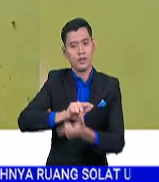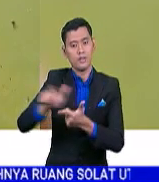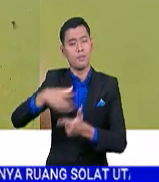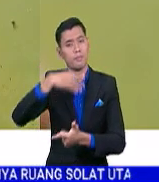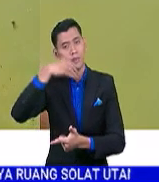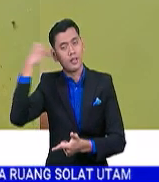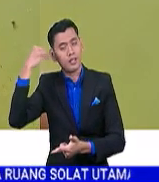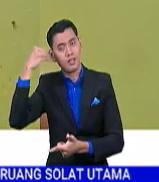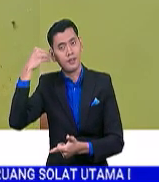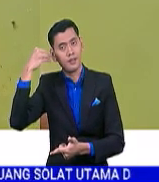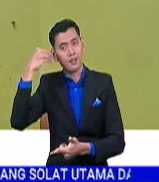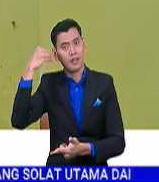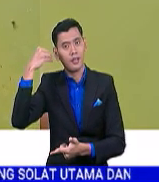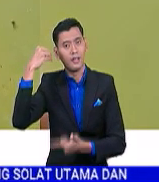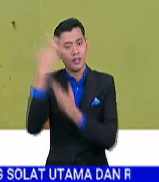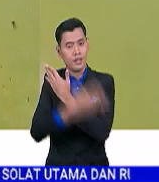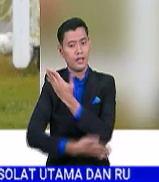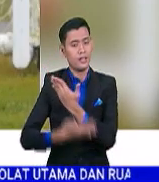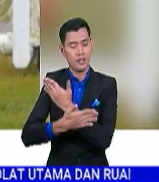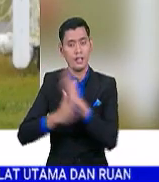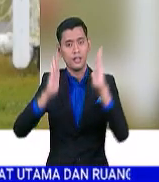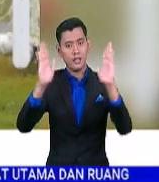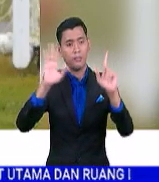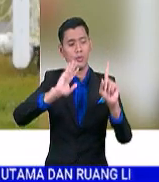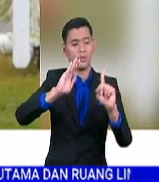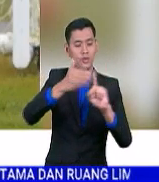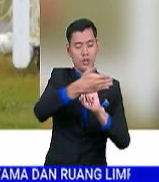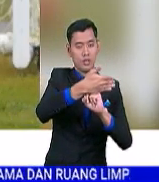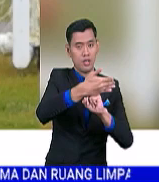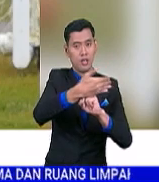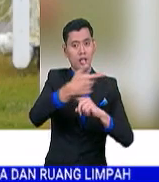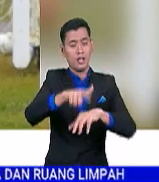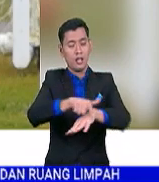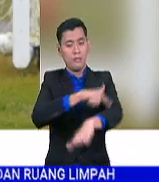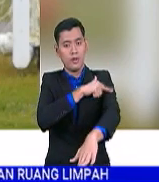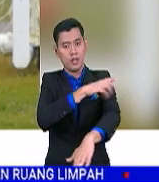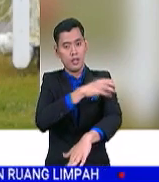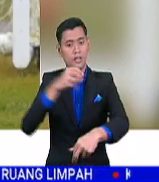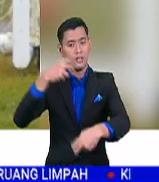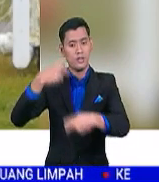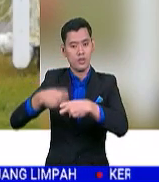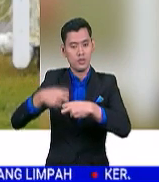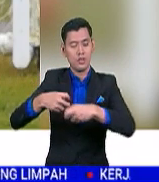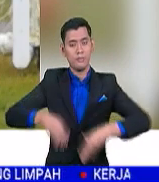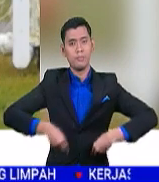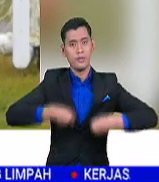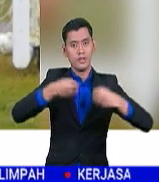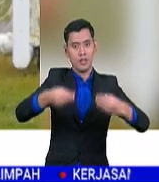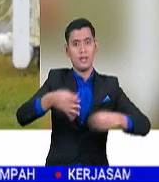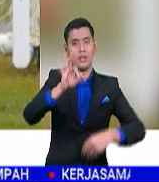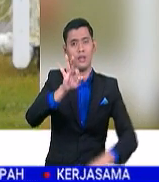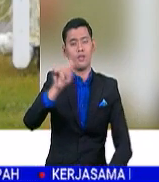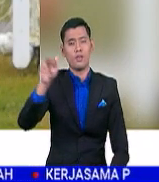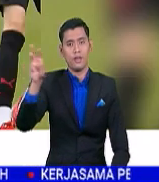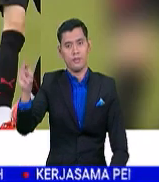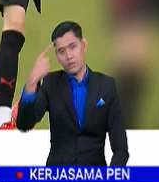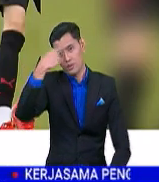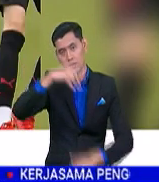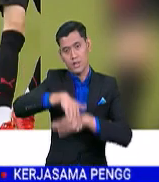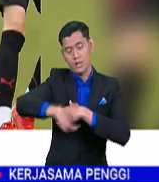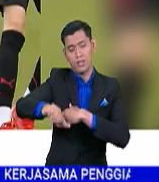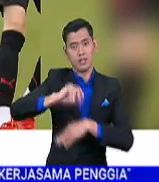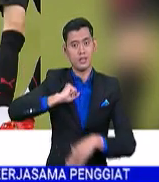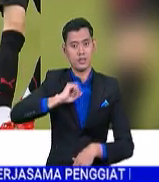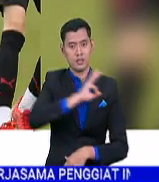pulang ke tanah air disebabkan tempoh korentin yang panjang selain sukar memberi keizinan kepada FAM menghantar kaki tangan